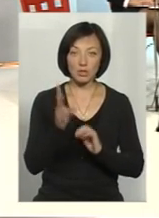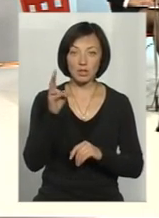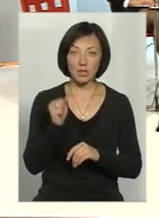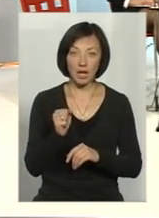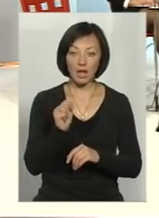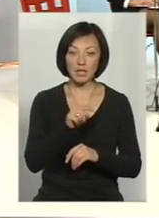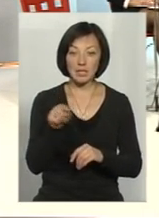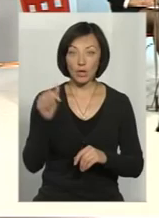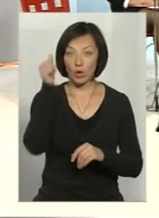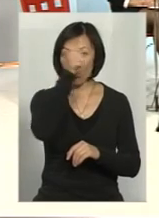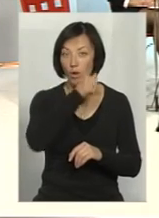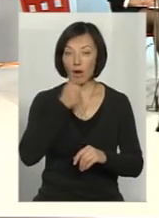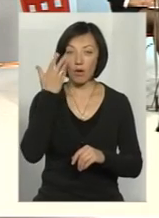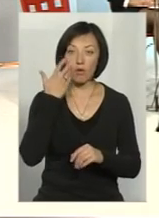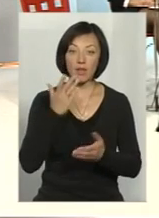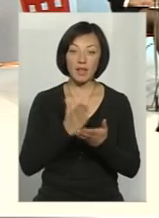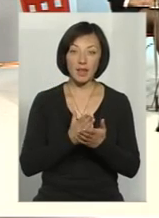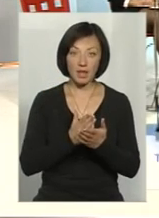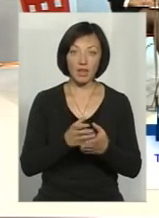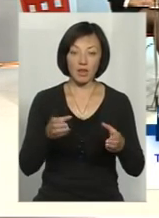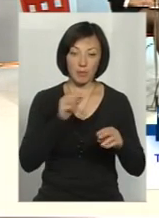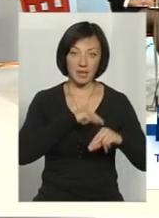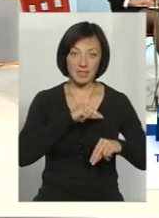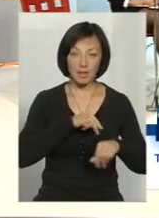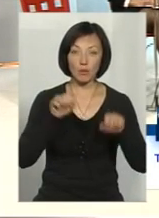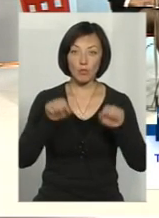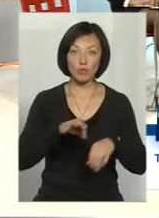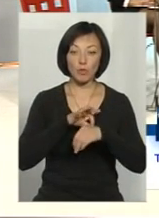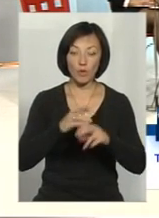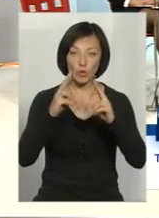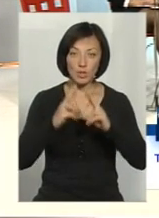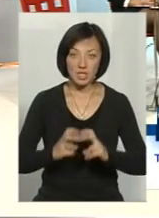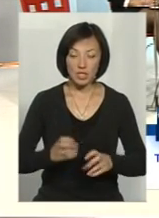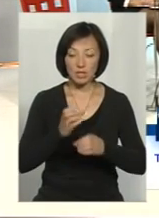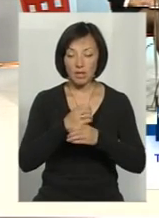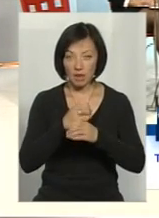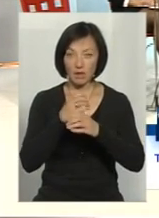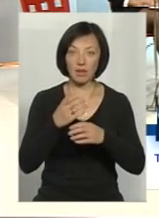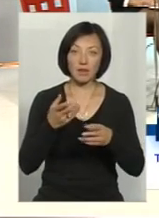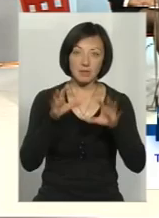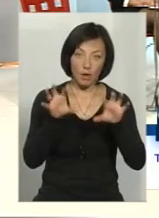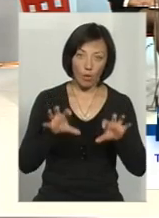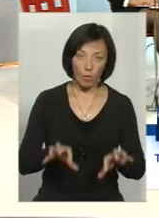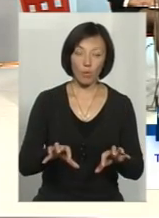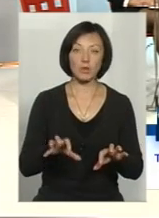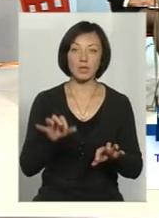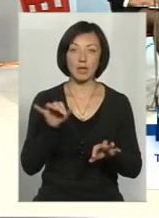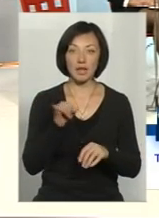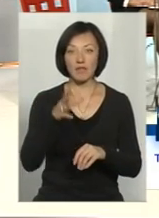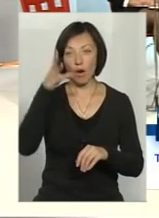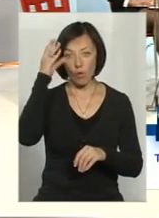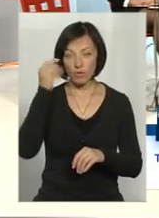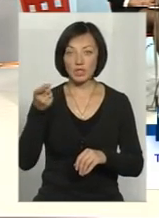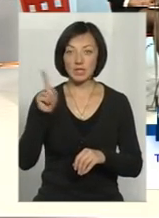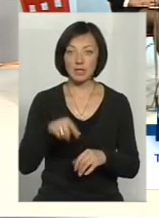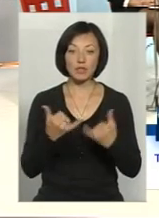ті роки. І коли є фахівці штатної одиниці, які можуть проводити дослідження, і ті дослідження будуть легітимні, і навіть враховуючи те,